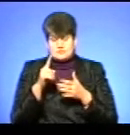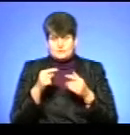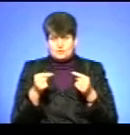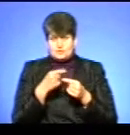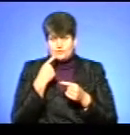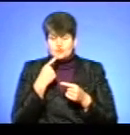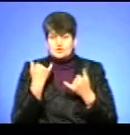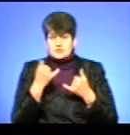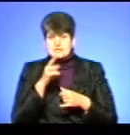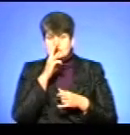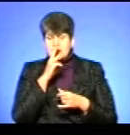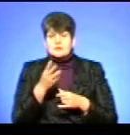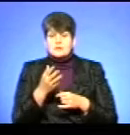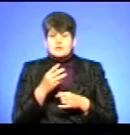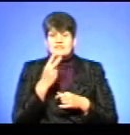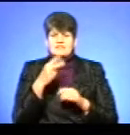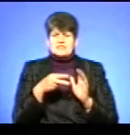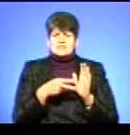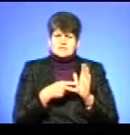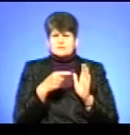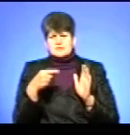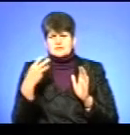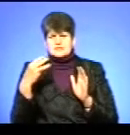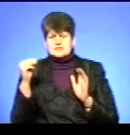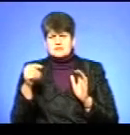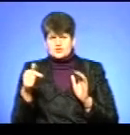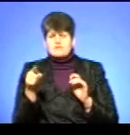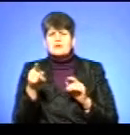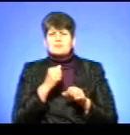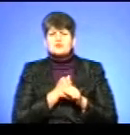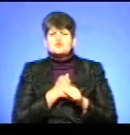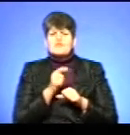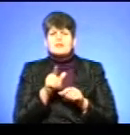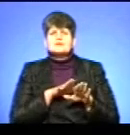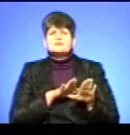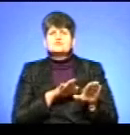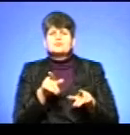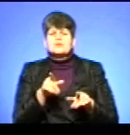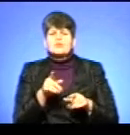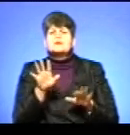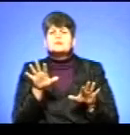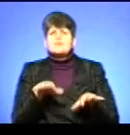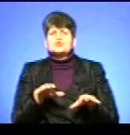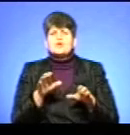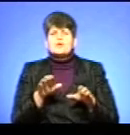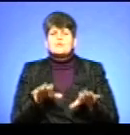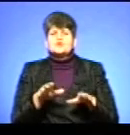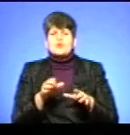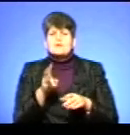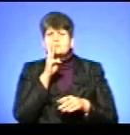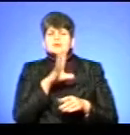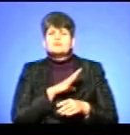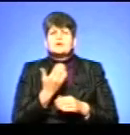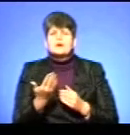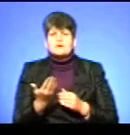них заробітна плата 27-35 тисяч гривень? Ви працювали заступником. Який у вас був посадовий вклад? Я